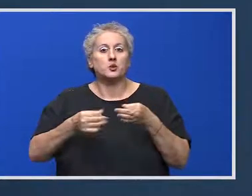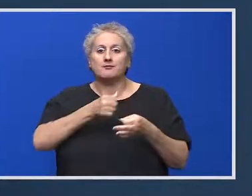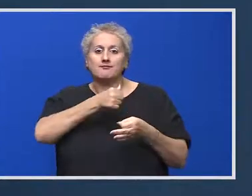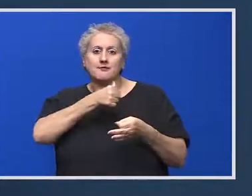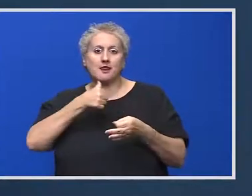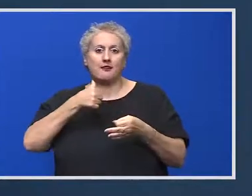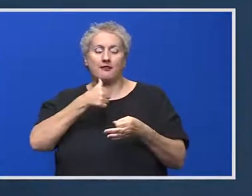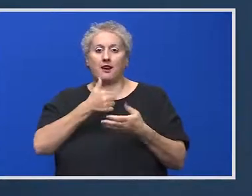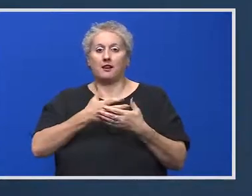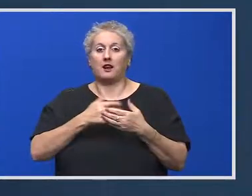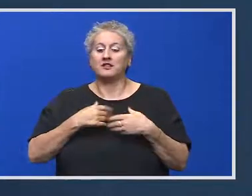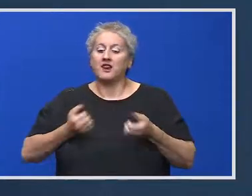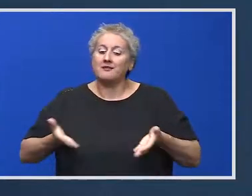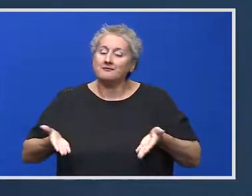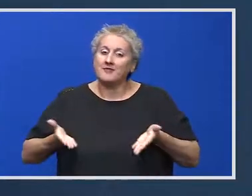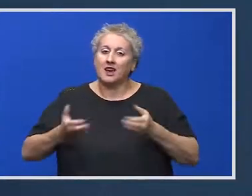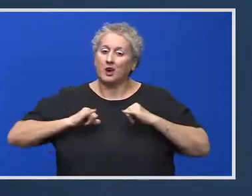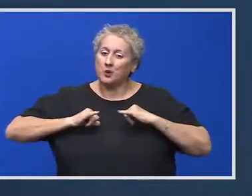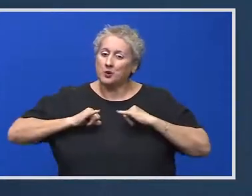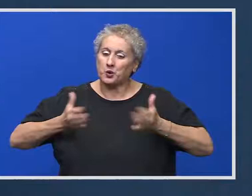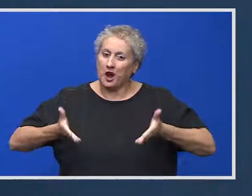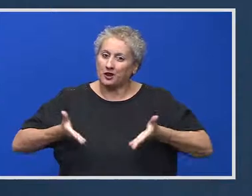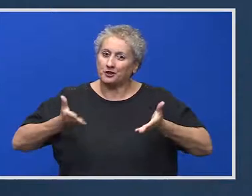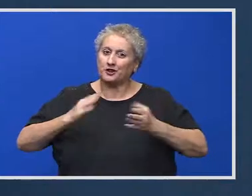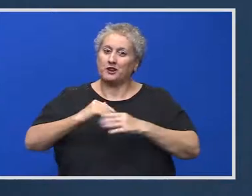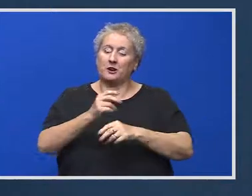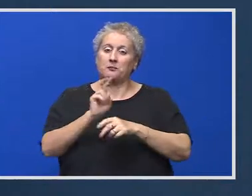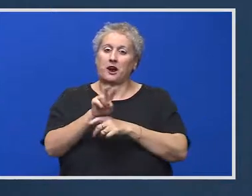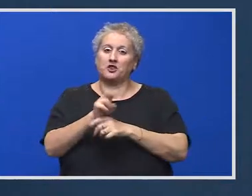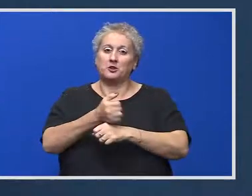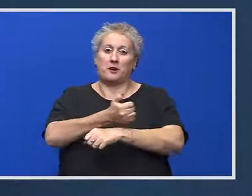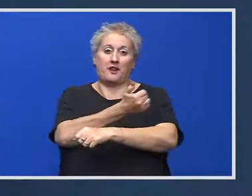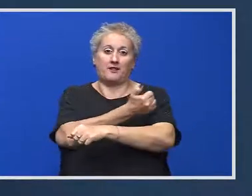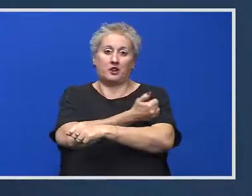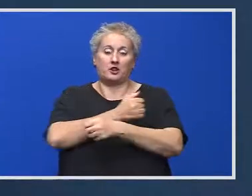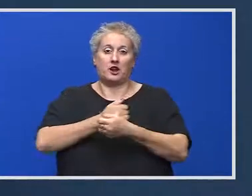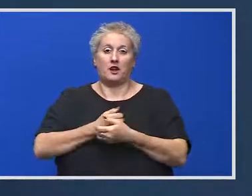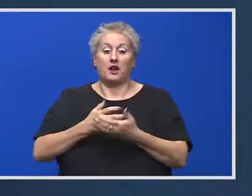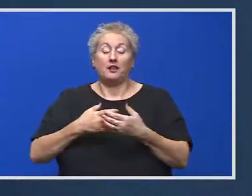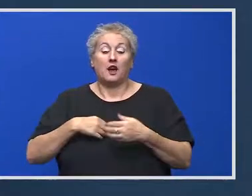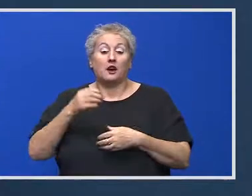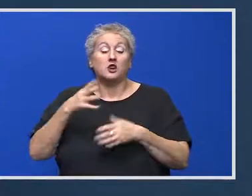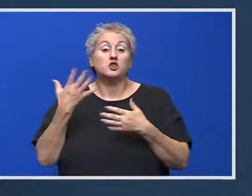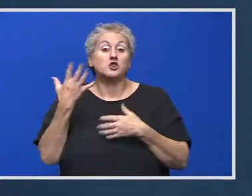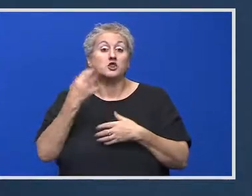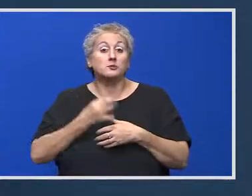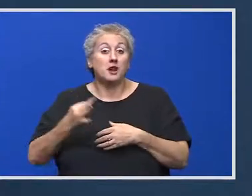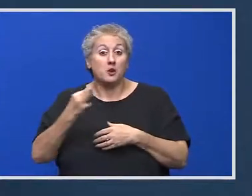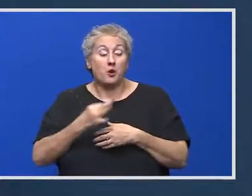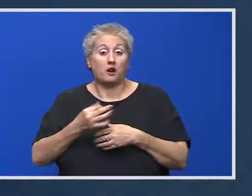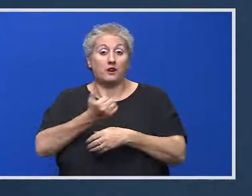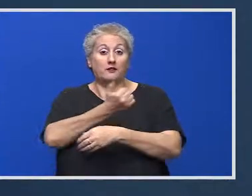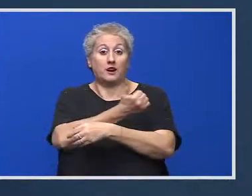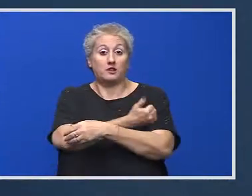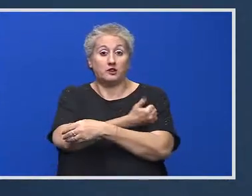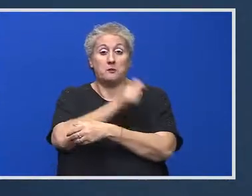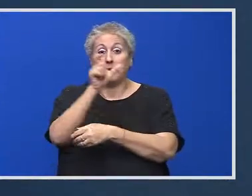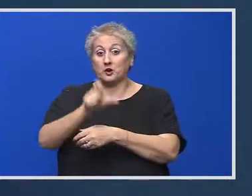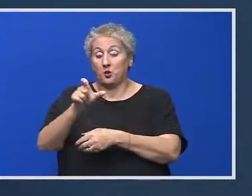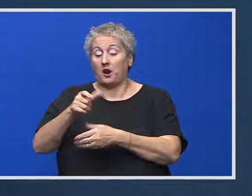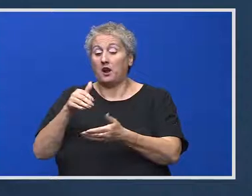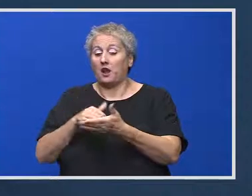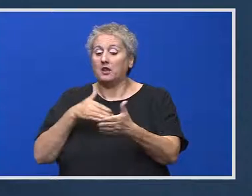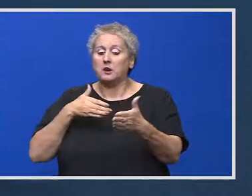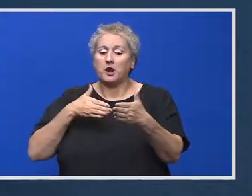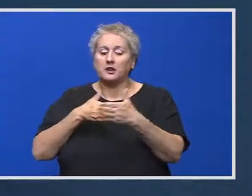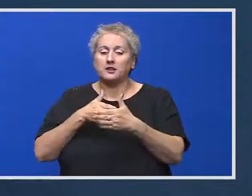dure, astfel încât să fie încurajată vaccinarea, în contextul în care acea țintă de 5 milioane de persoane vaccinate care ar fi trebuit